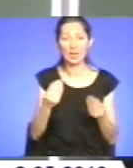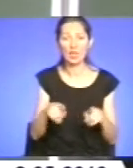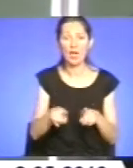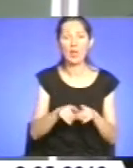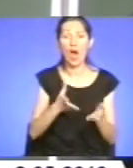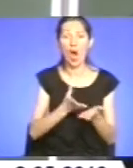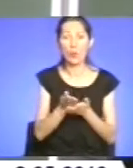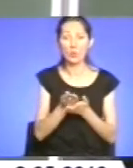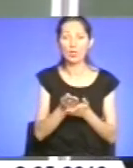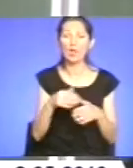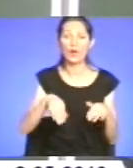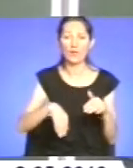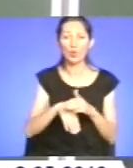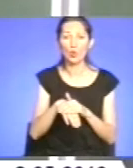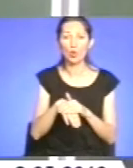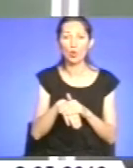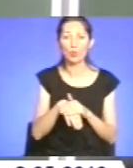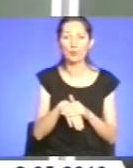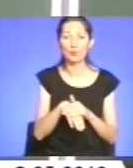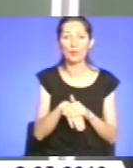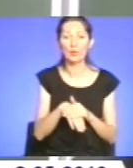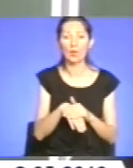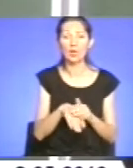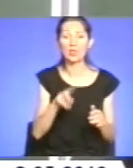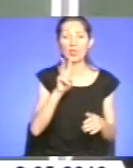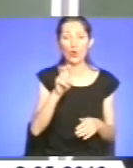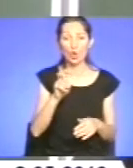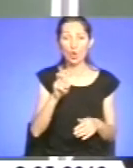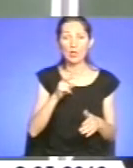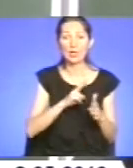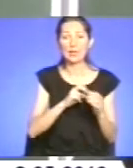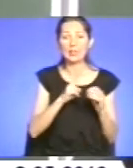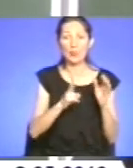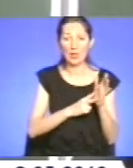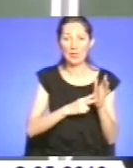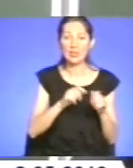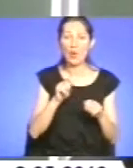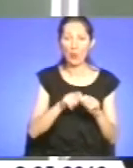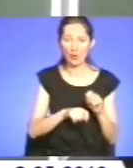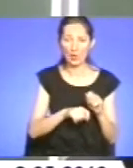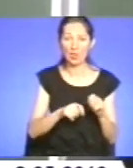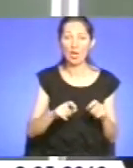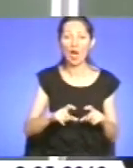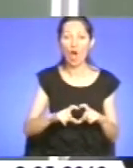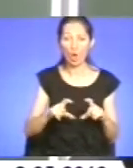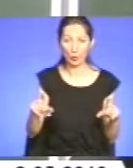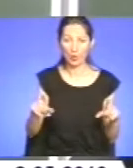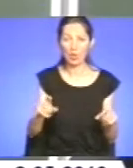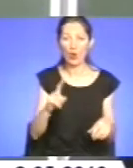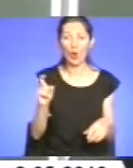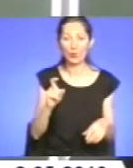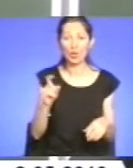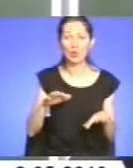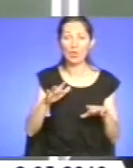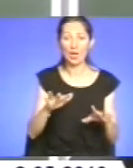оплата відпусток. Із 217 перевірених суб'єктів господарської діяльності